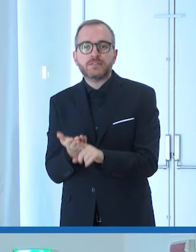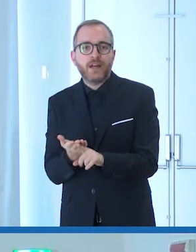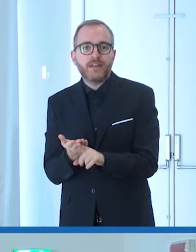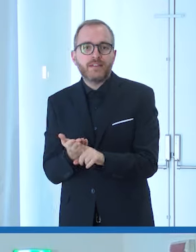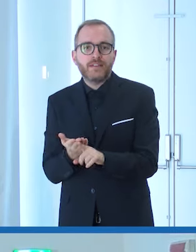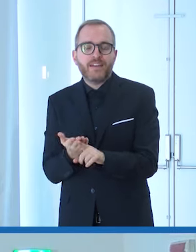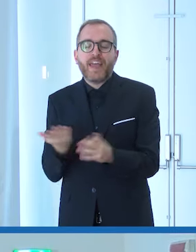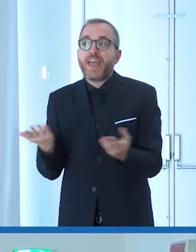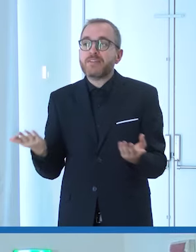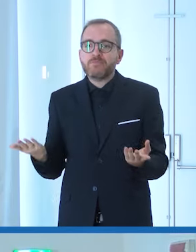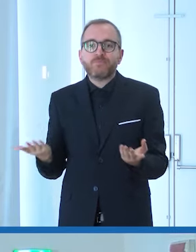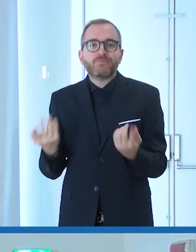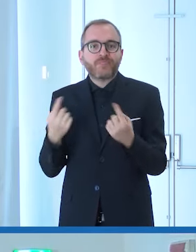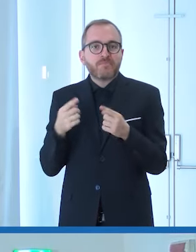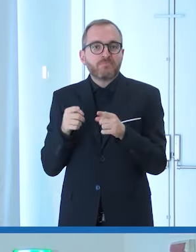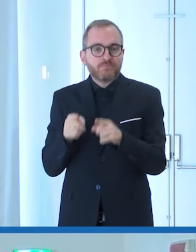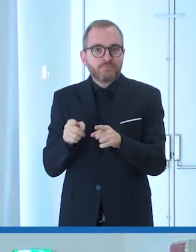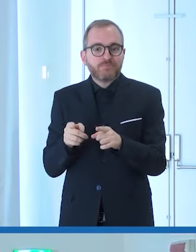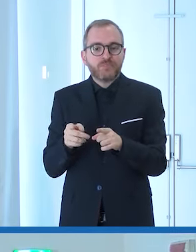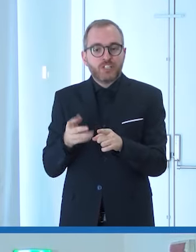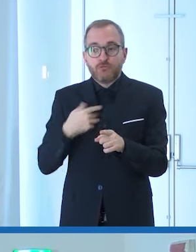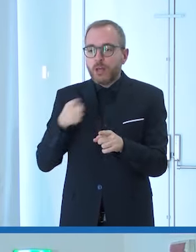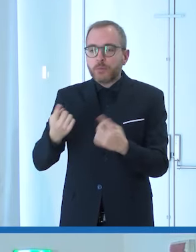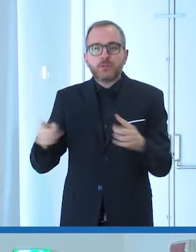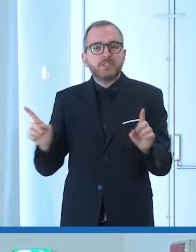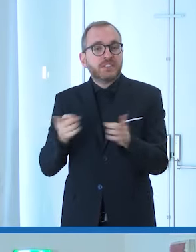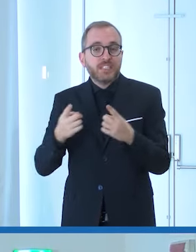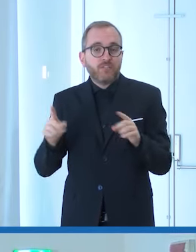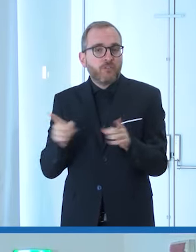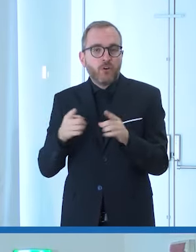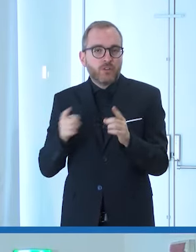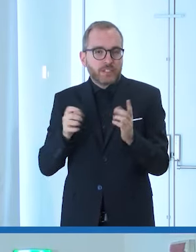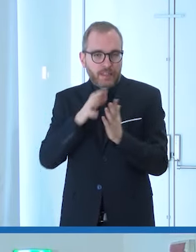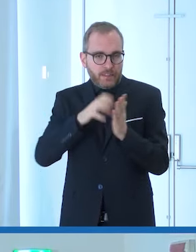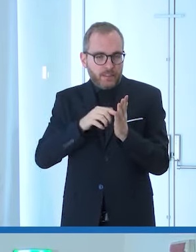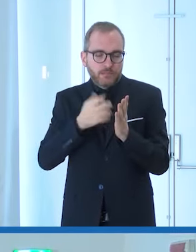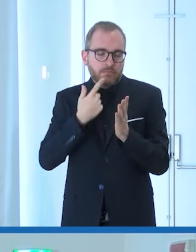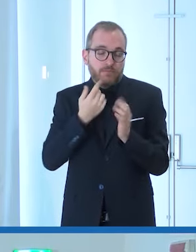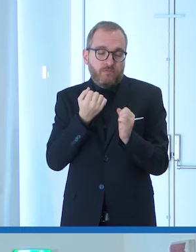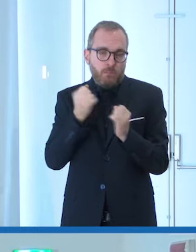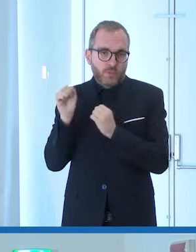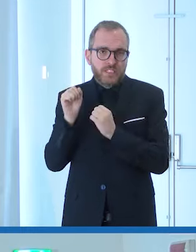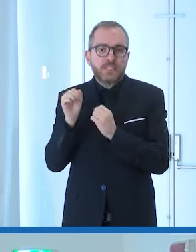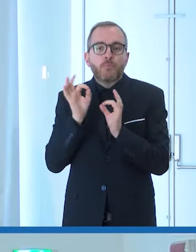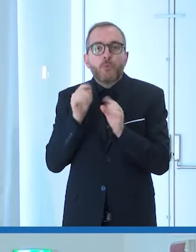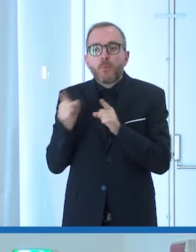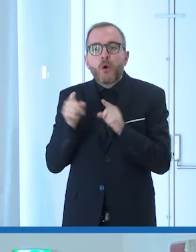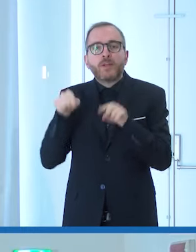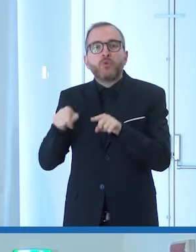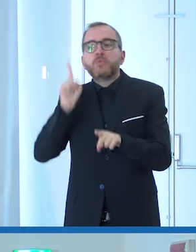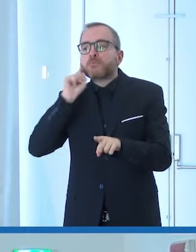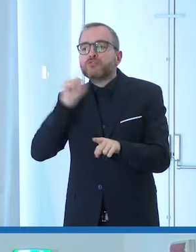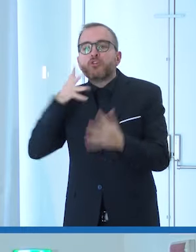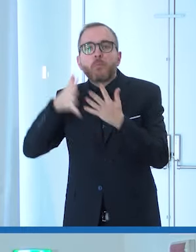poi fra l'altro composto la sua sinfonia più più famosa quando era sordo profondo